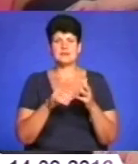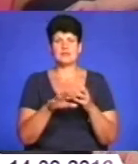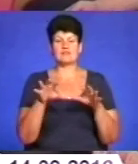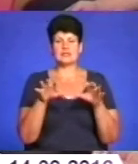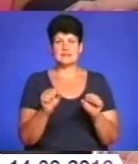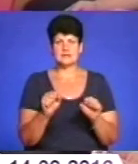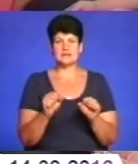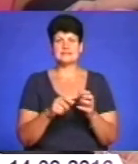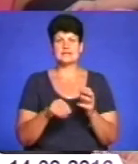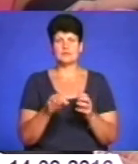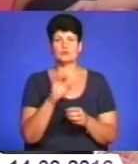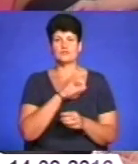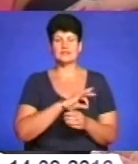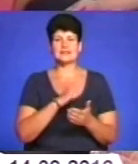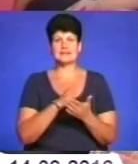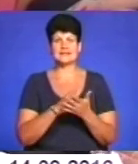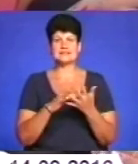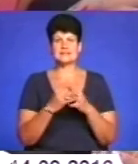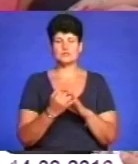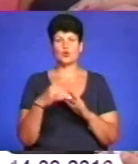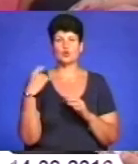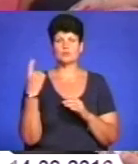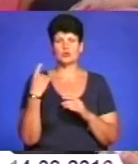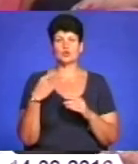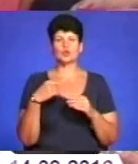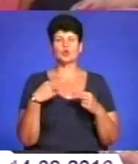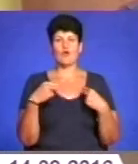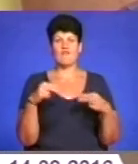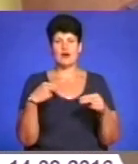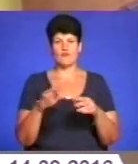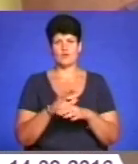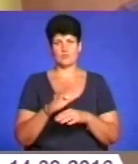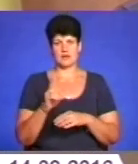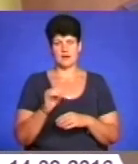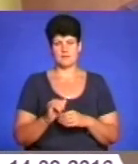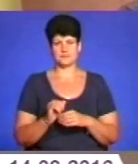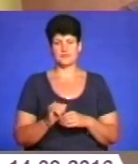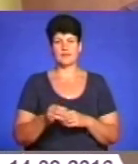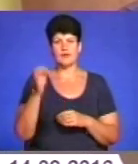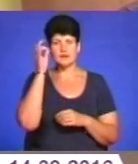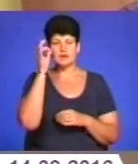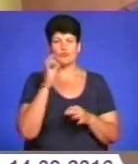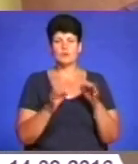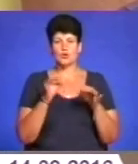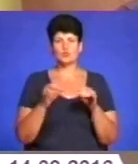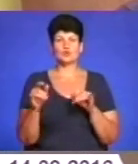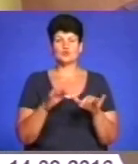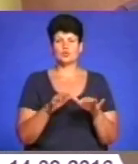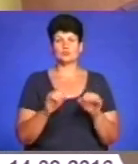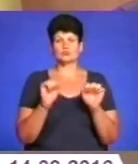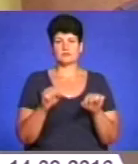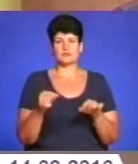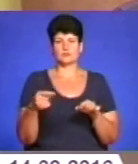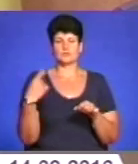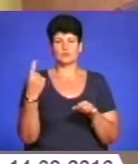землекористувачам, які є сільськогосподарськими товаровиробниками. Нагадаю, в природно-ресурсному потенціалі Тернопільської області